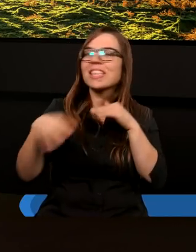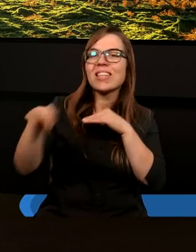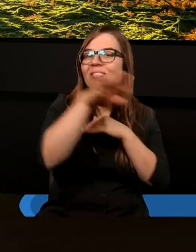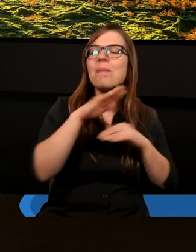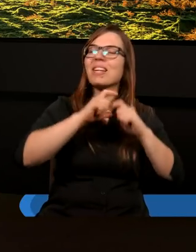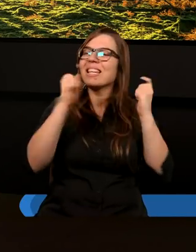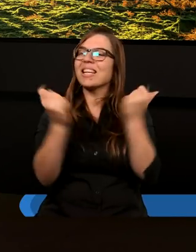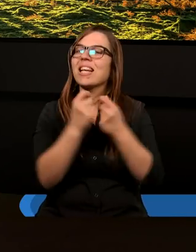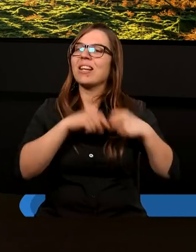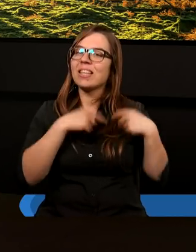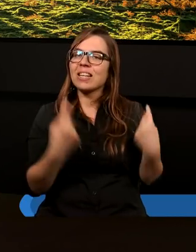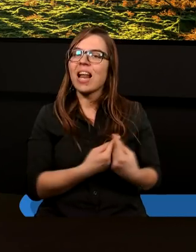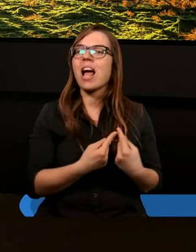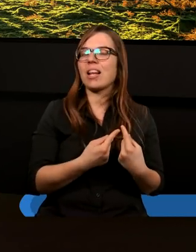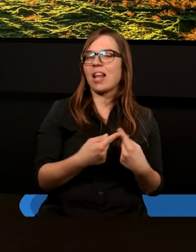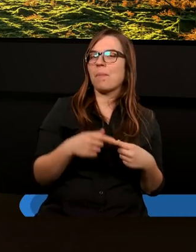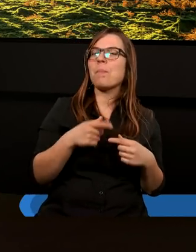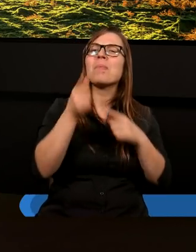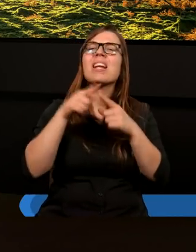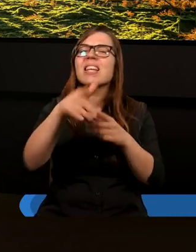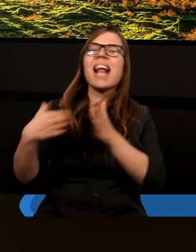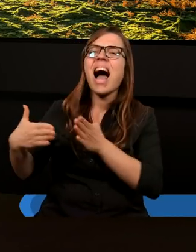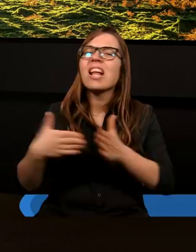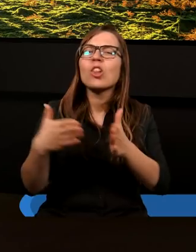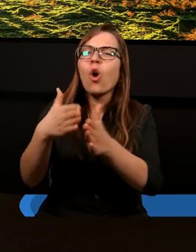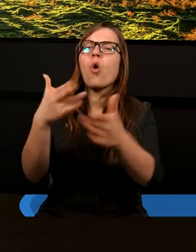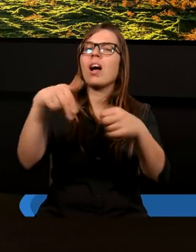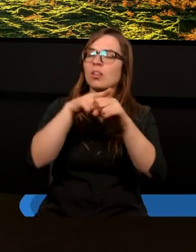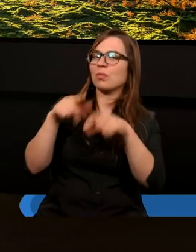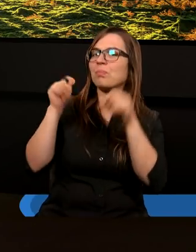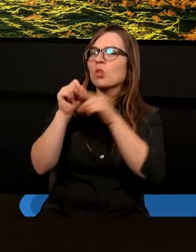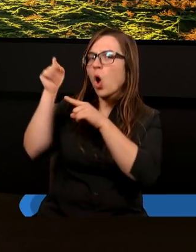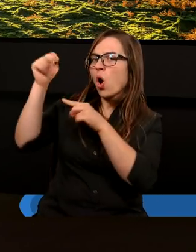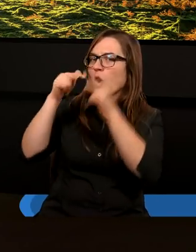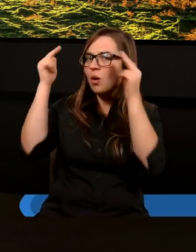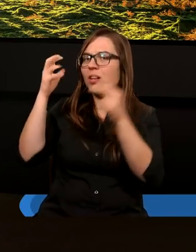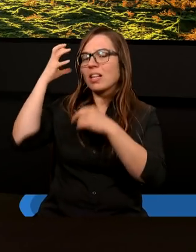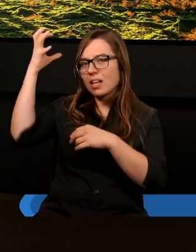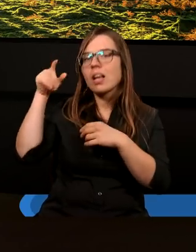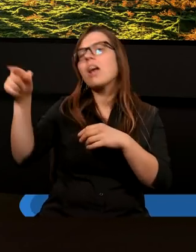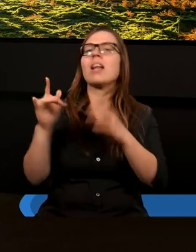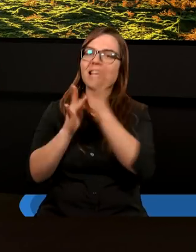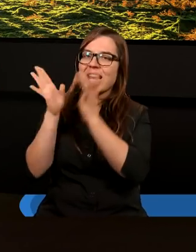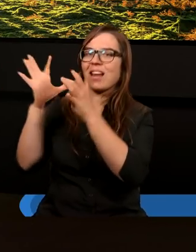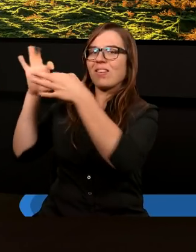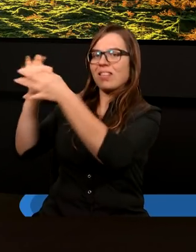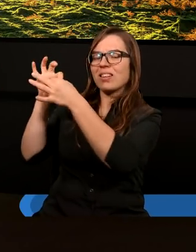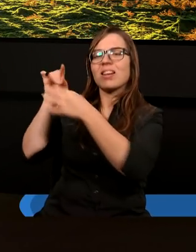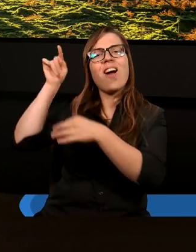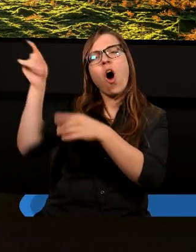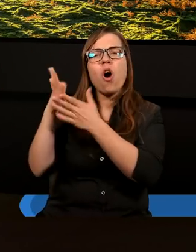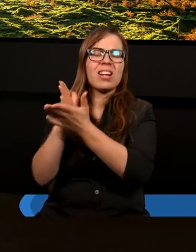serca, żeby przede wszystkim ta droga, którą wybieracie do Królestwa Bożego była z Jezusem. On jest życiem,